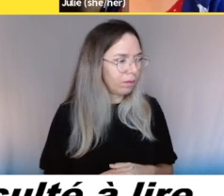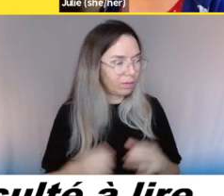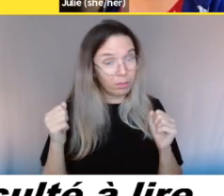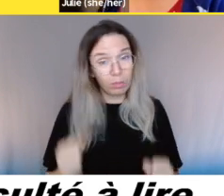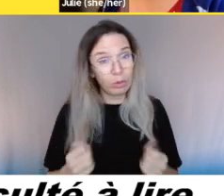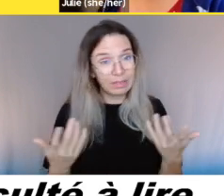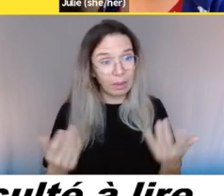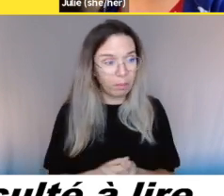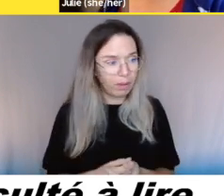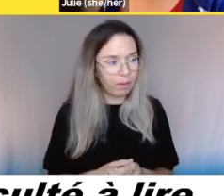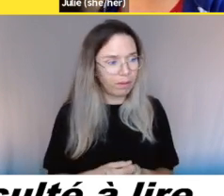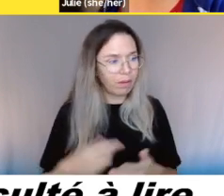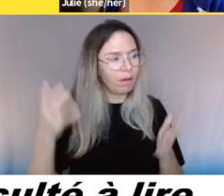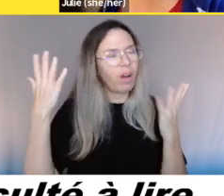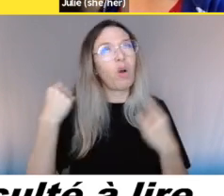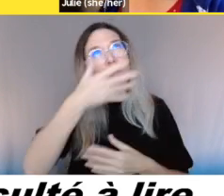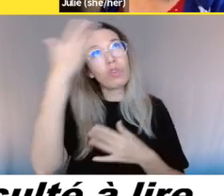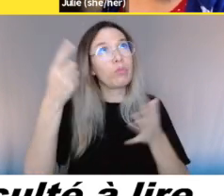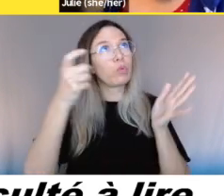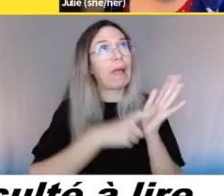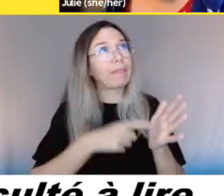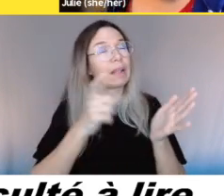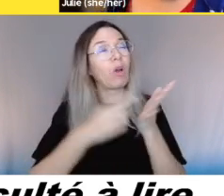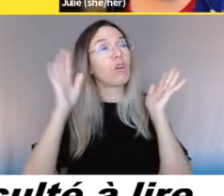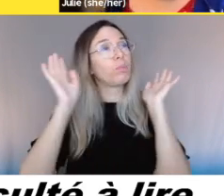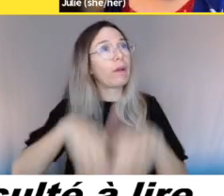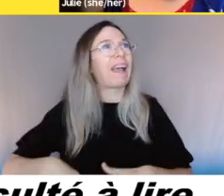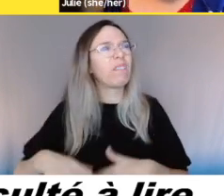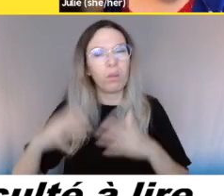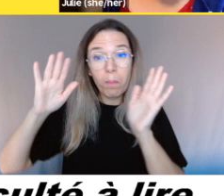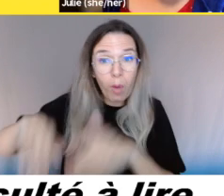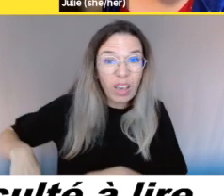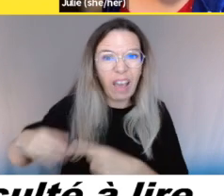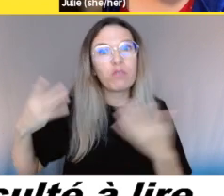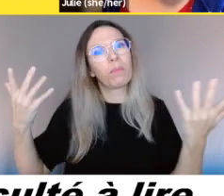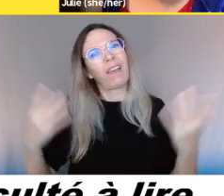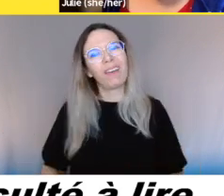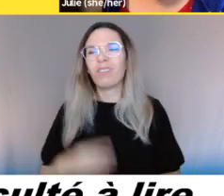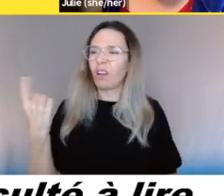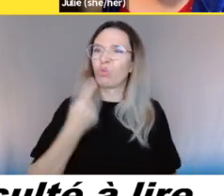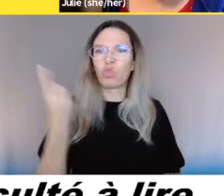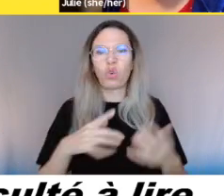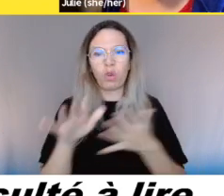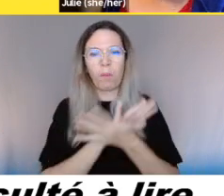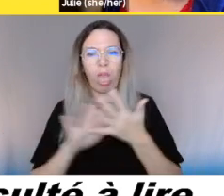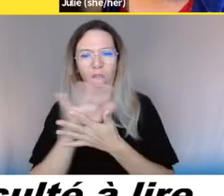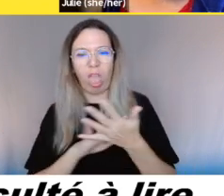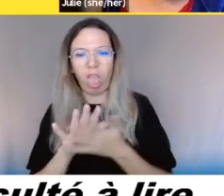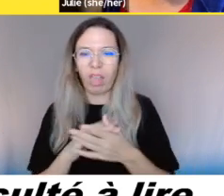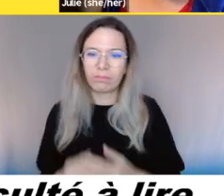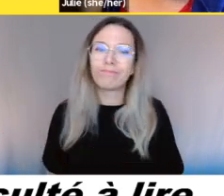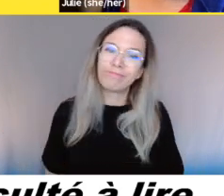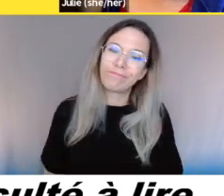Mais ça risque de prendre très longtemps. Je veux dire, j'ai une copine qui a déposé une plainte auprès de la commission